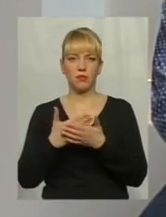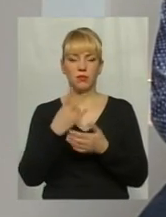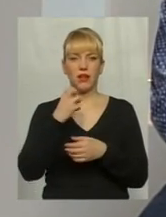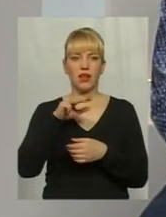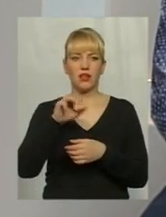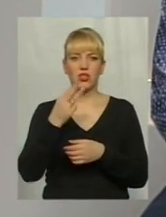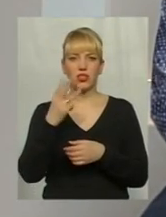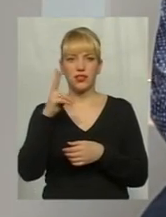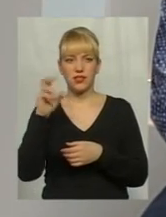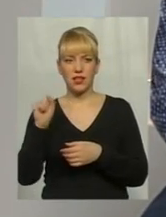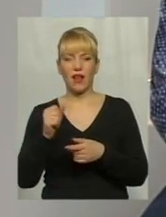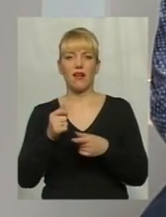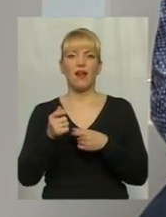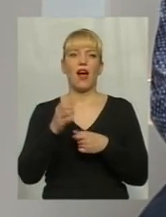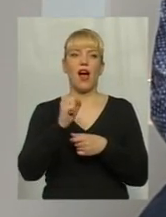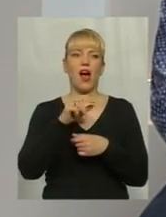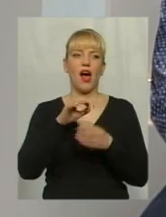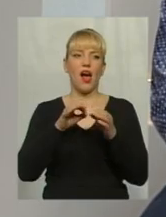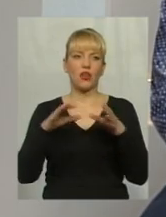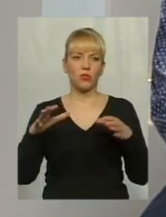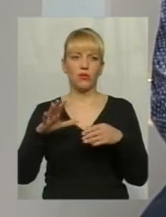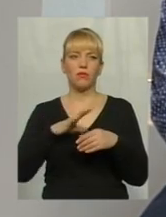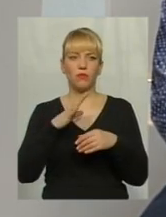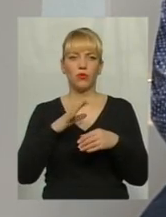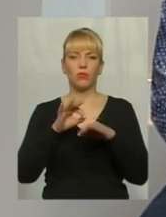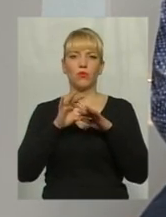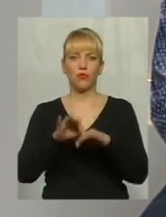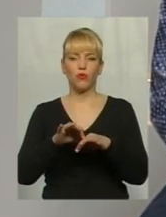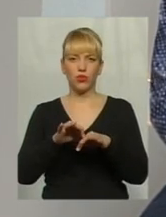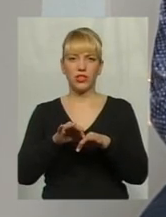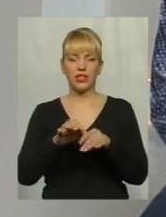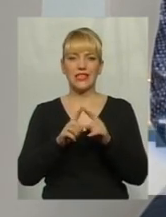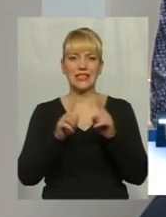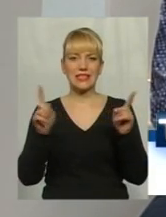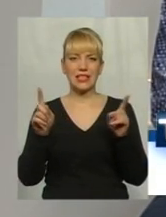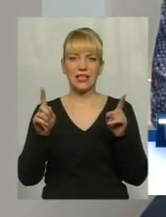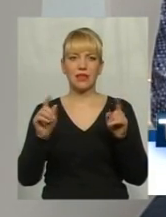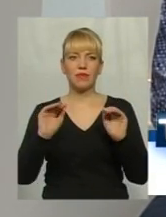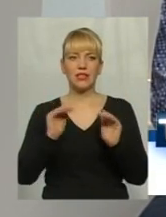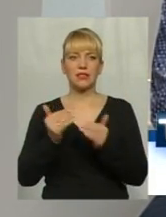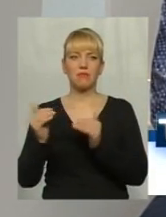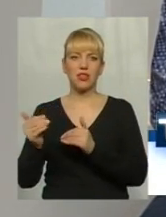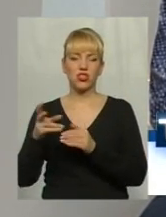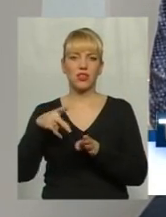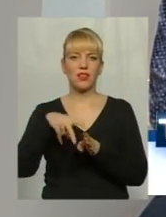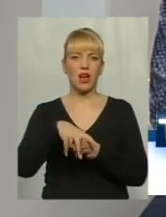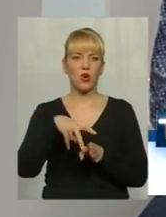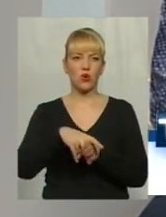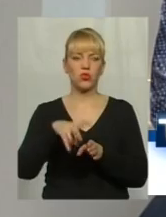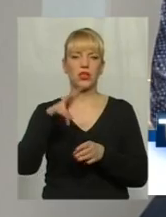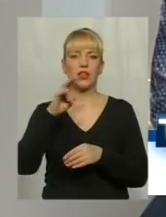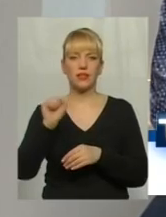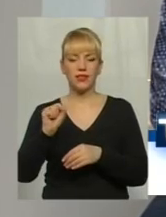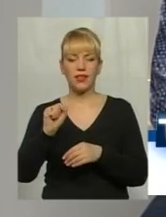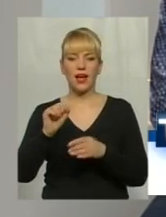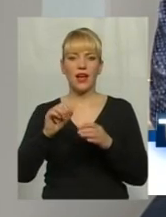атомній були цілий час проведений цикл таких зменшення нагрузки на реакт. Маневрування, Так, маневрування